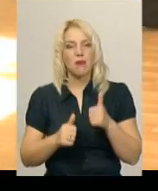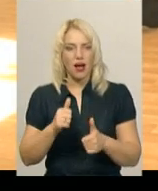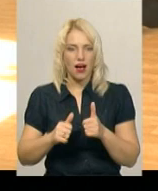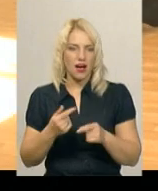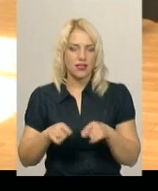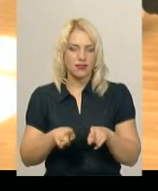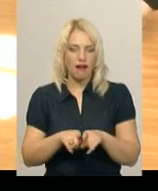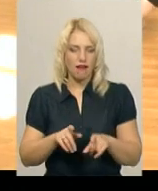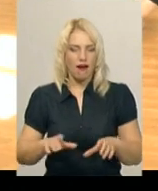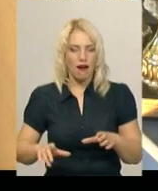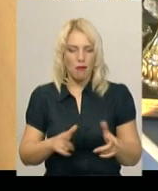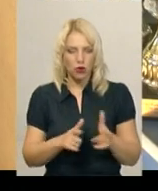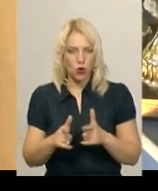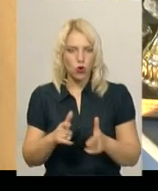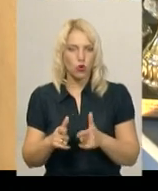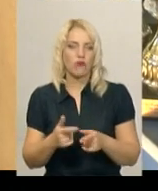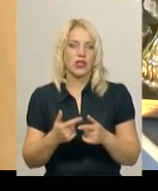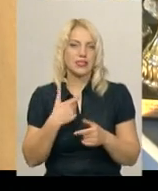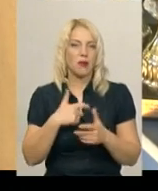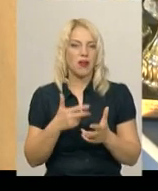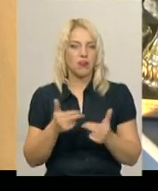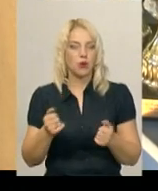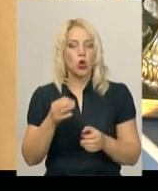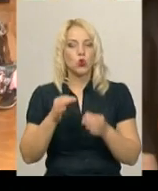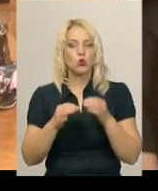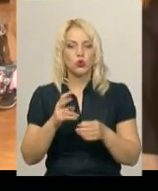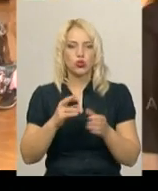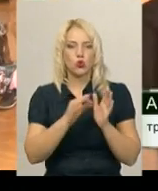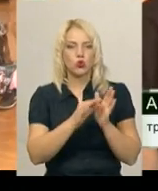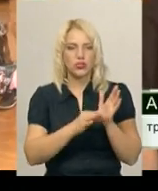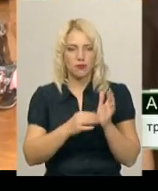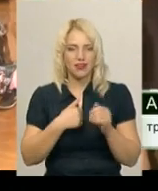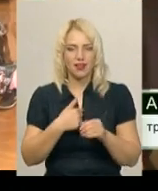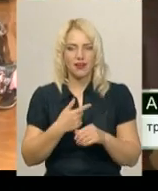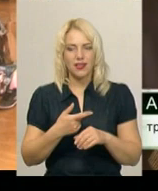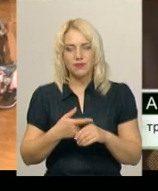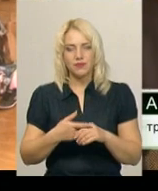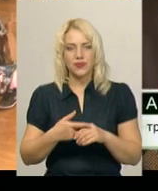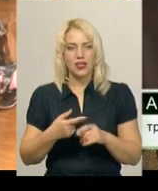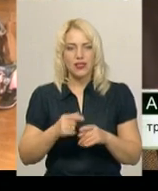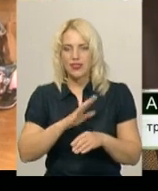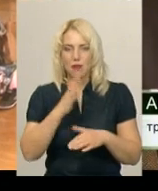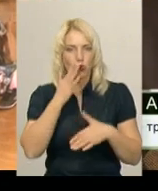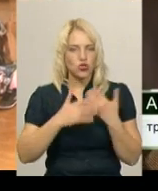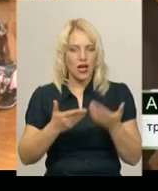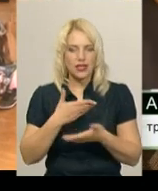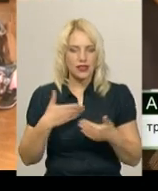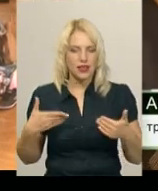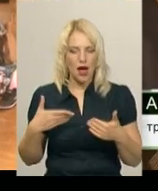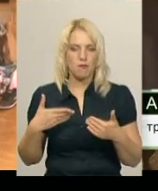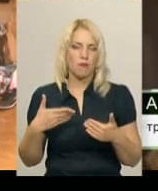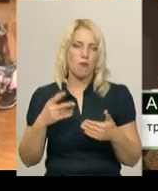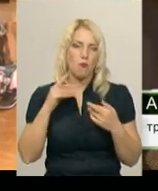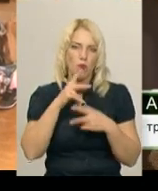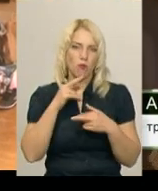тренер Анна Огонь, себе виправдала. Судді, які оцінювали нас з інших країн, дуже предвзято відносились. Нам не прощались помилки, адже